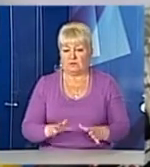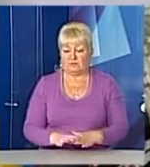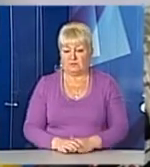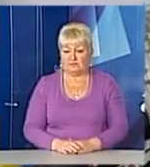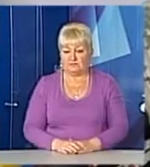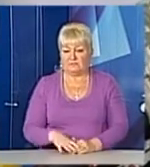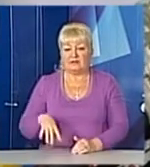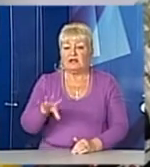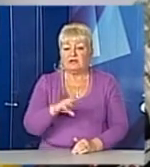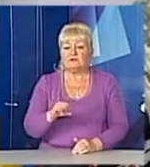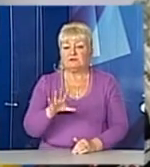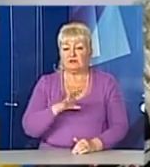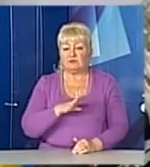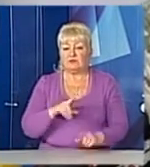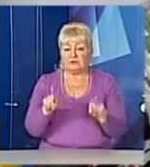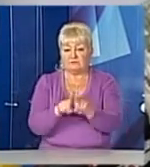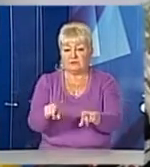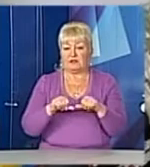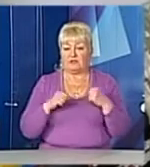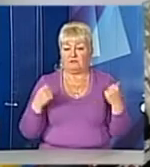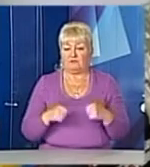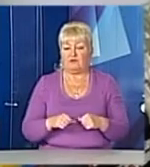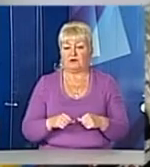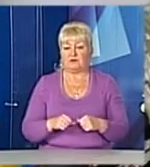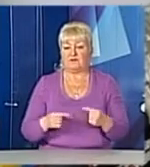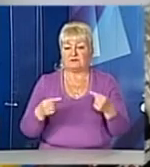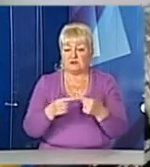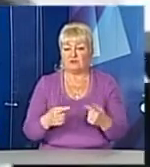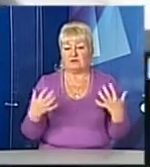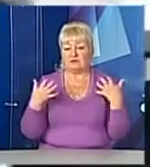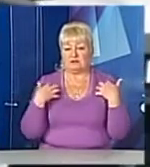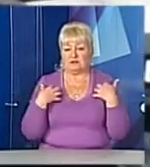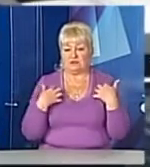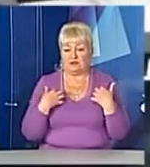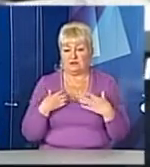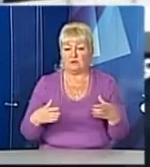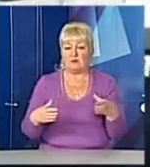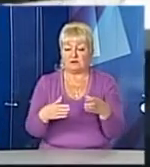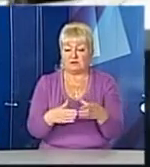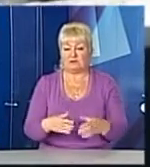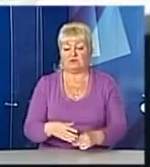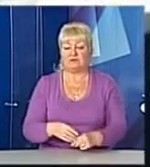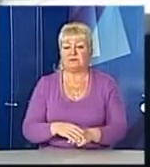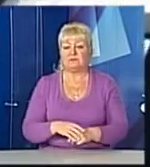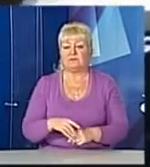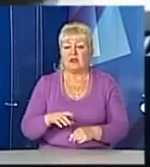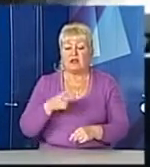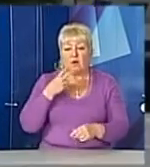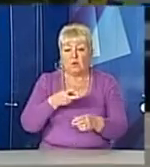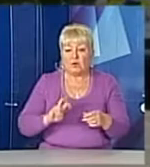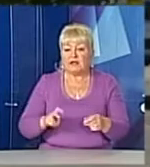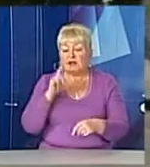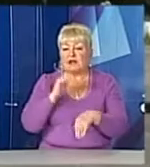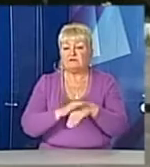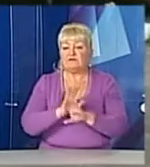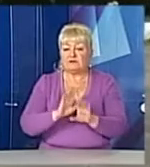Всі були у такій формі одягу, як я. Встановлені начальником гарнізону. У поліції ж переконують, ухильників у той вечір не виявляли.